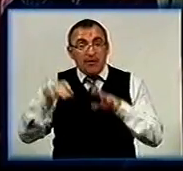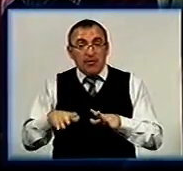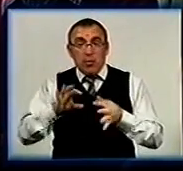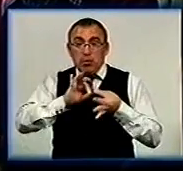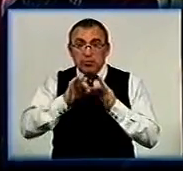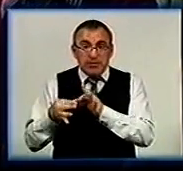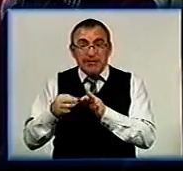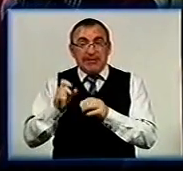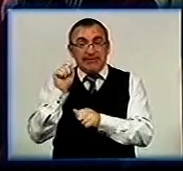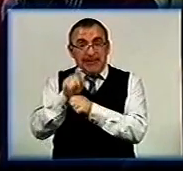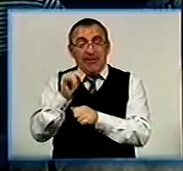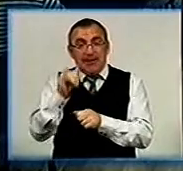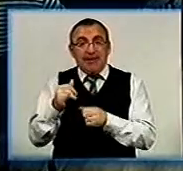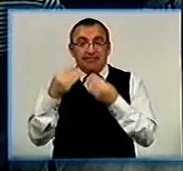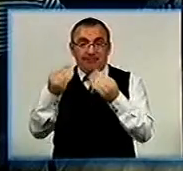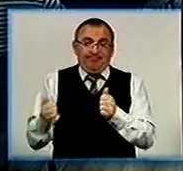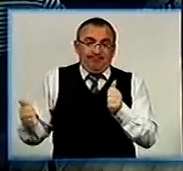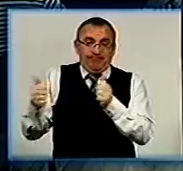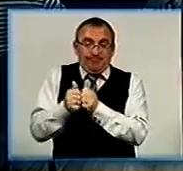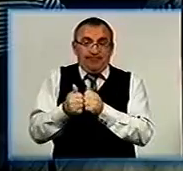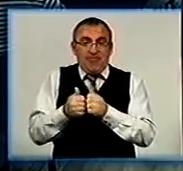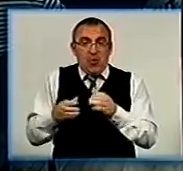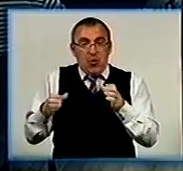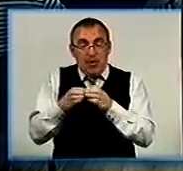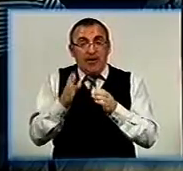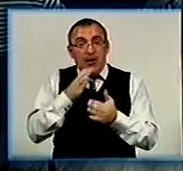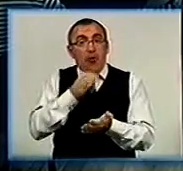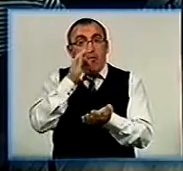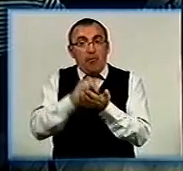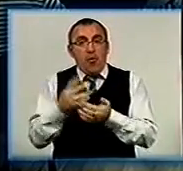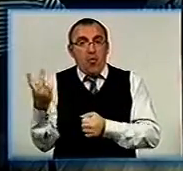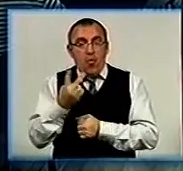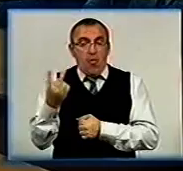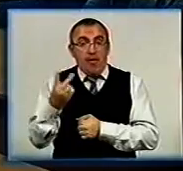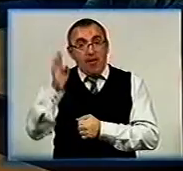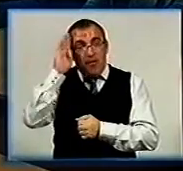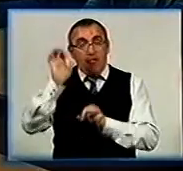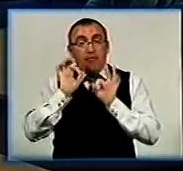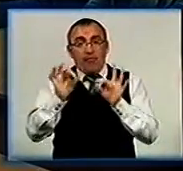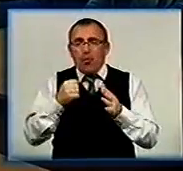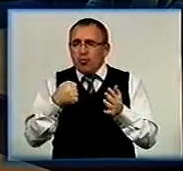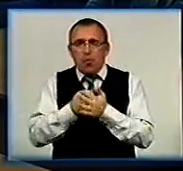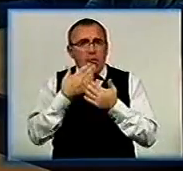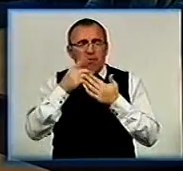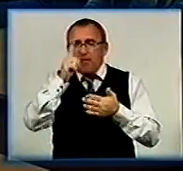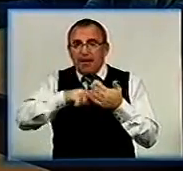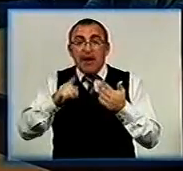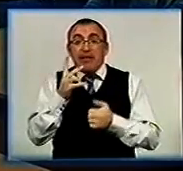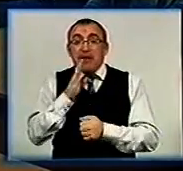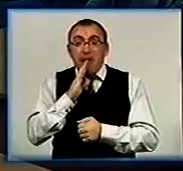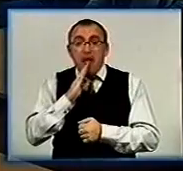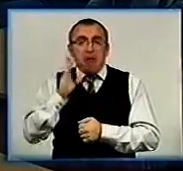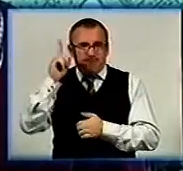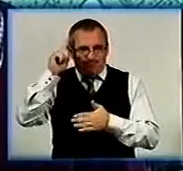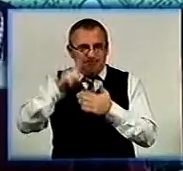ускладнити Сергію завдання і скласти йому компанію. Тепер на ньому була відповідальність за них обох. Хлопець каже, до останнього не вірив, що Наталя наважиться